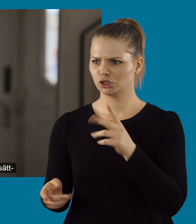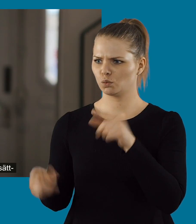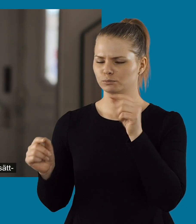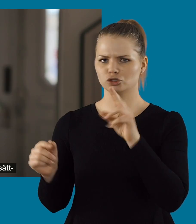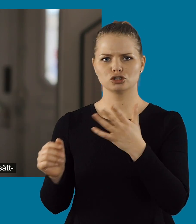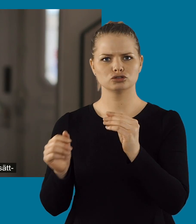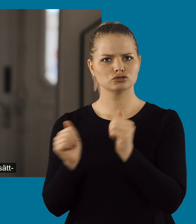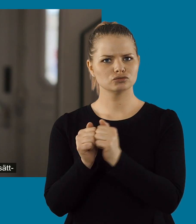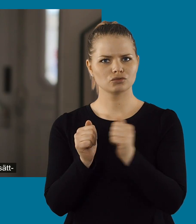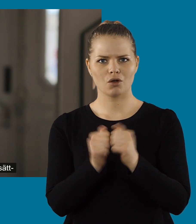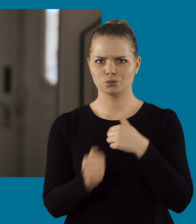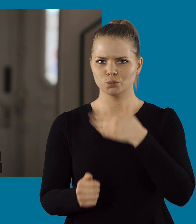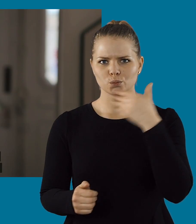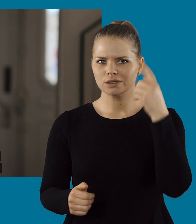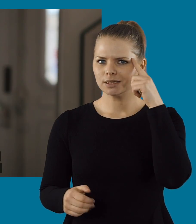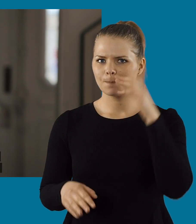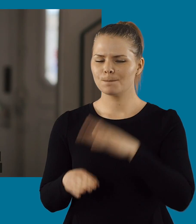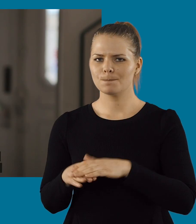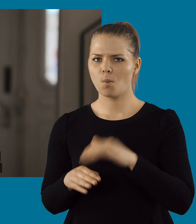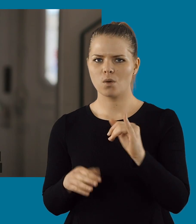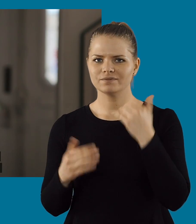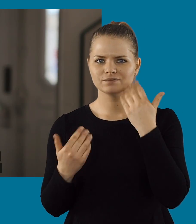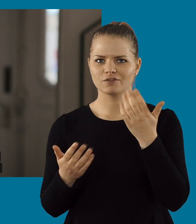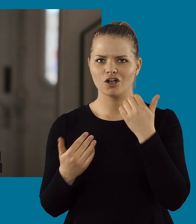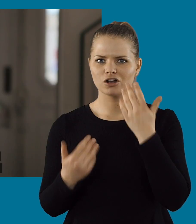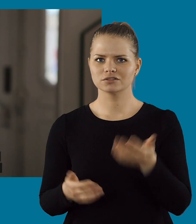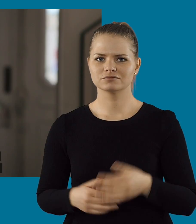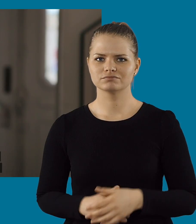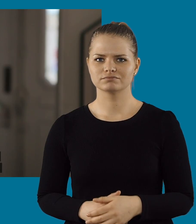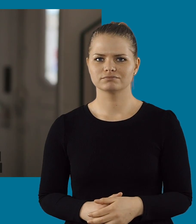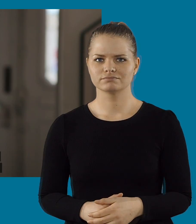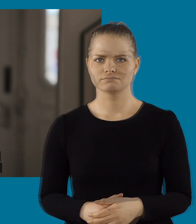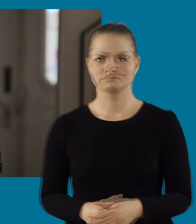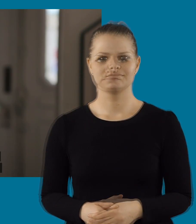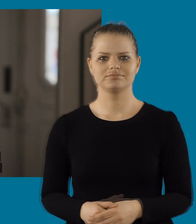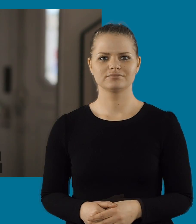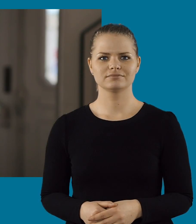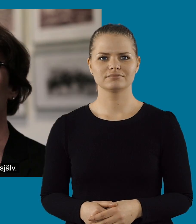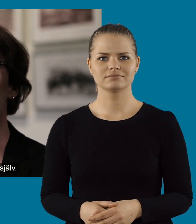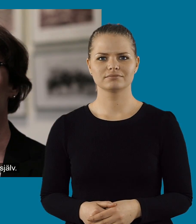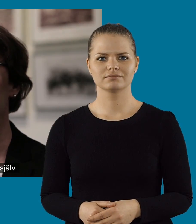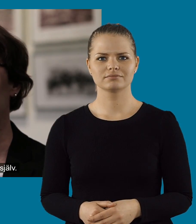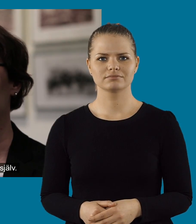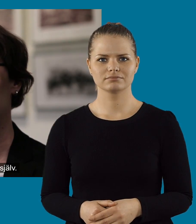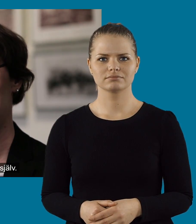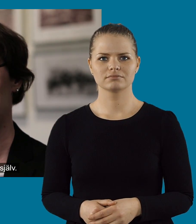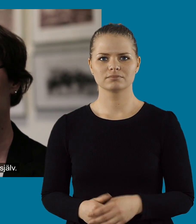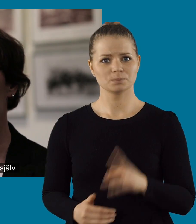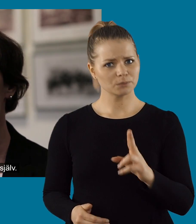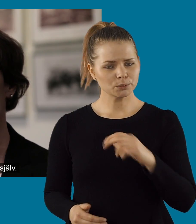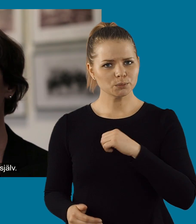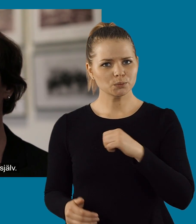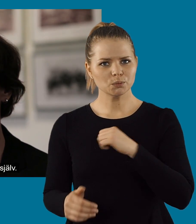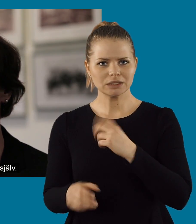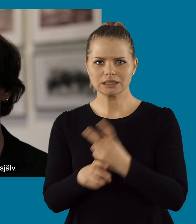på platser på ett nytt sätt. Och upptäckt saker om de här platserna som jag annars bara går förbi var och en utan att tänka på. Det har ju varit väldigt kul att få